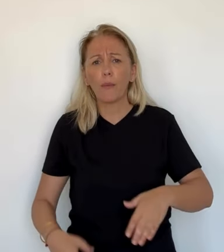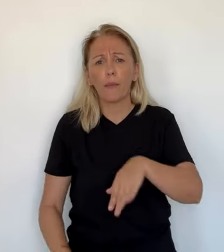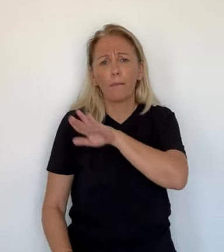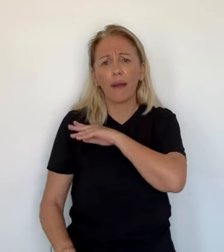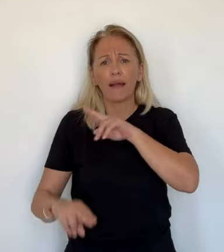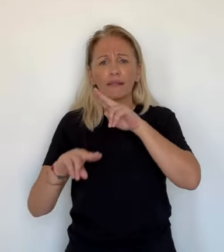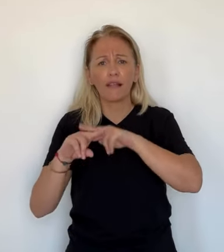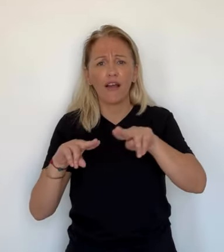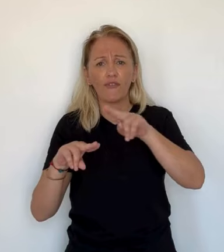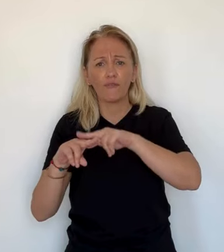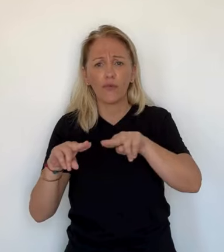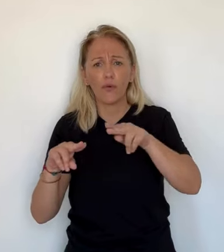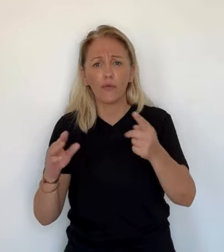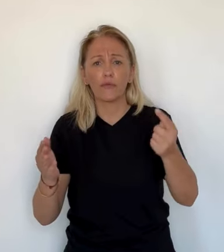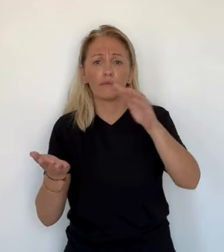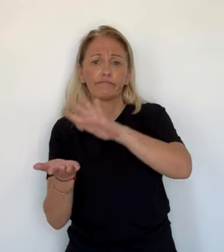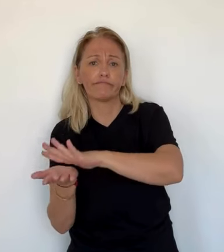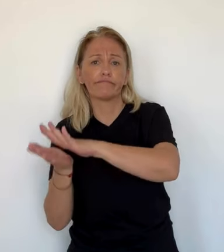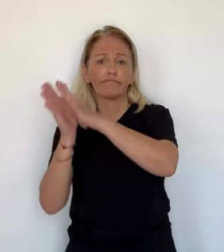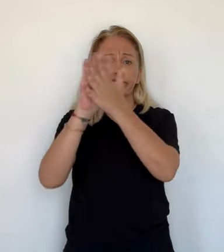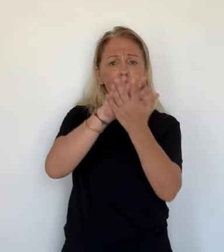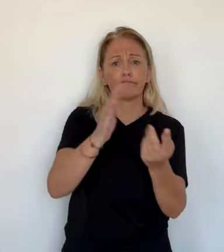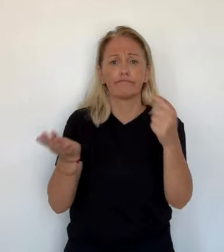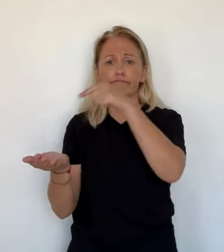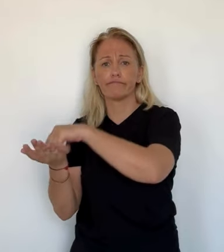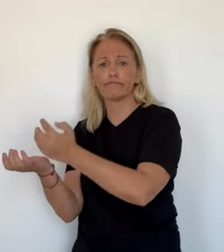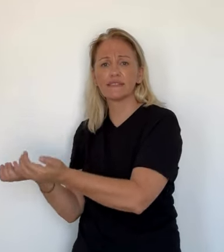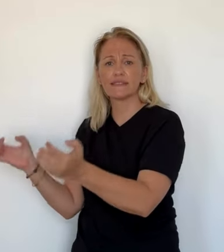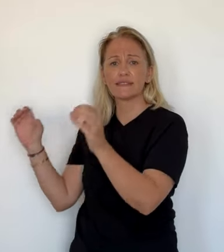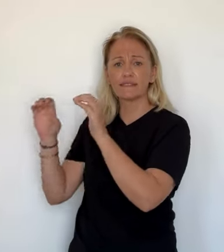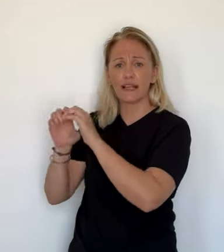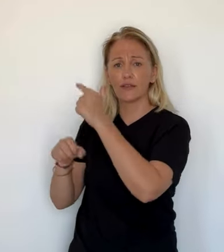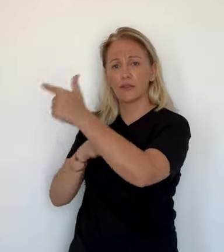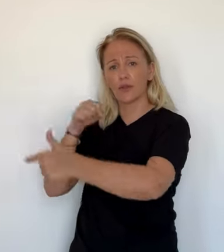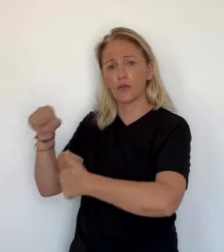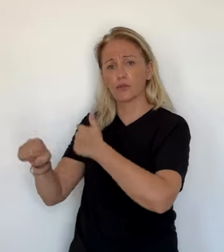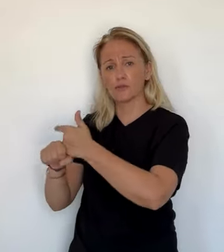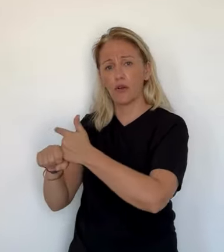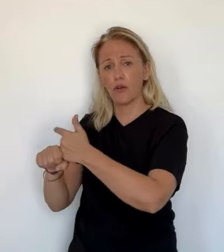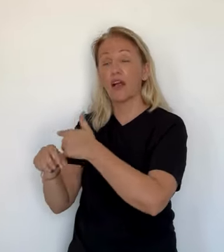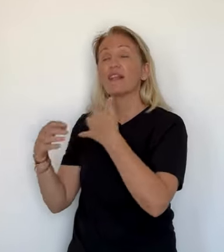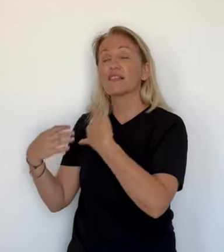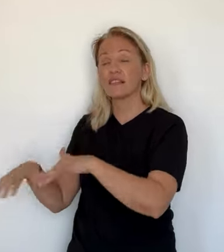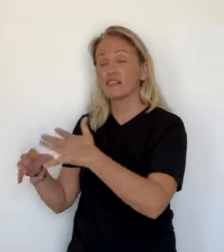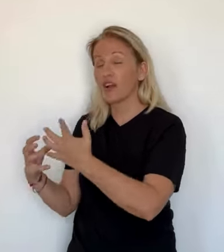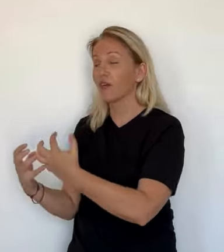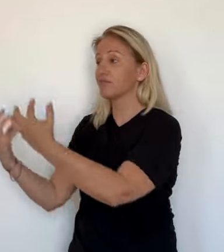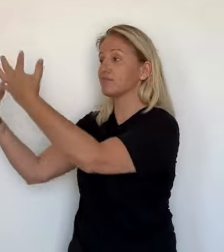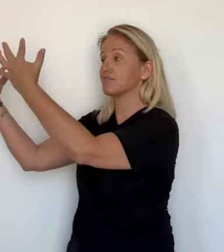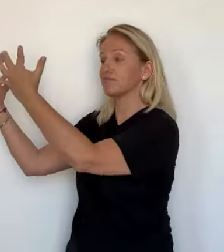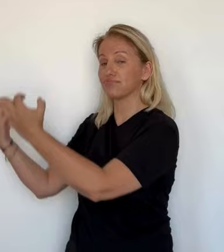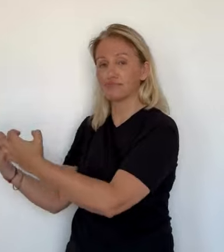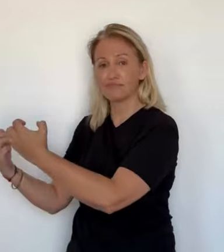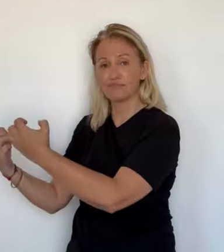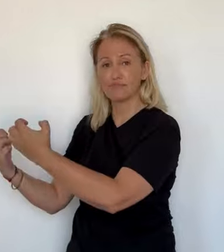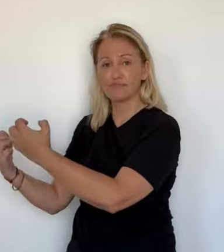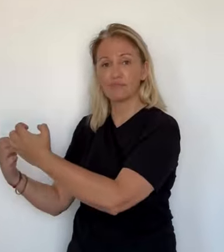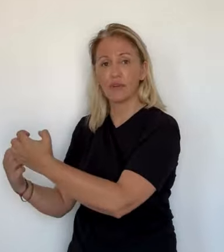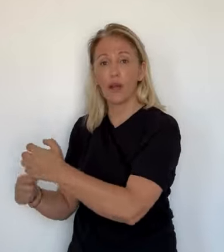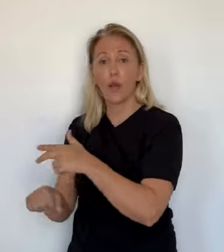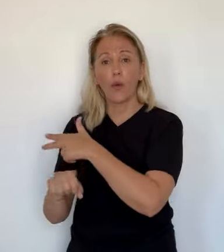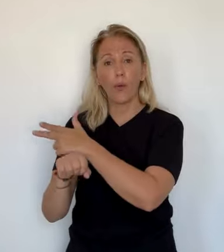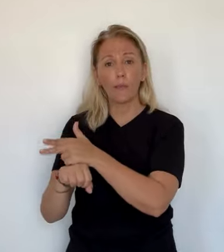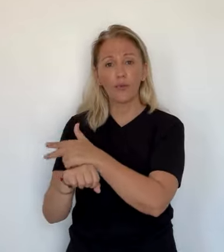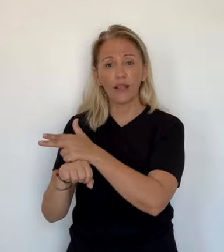tribunes. Reportage Frédéric Danès et Guillaume Léonetti. La tribune Est, épicentre de l'ambiance du stade Armand